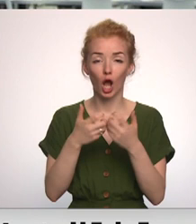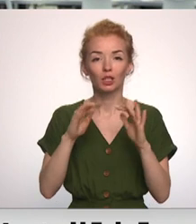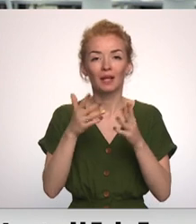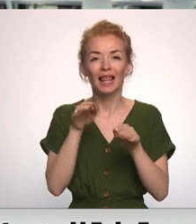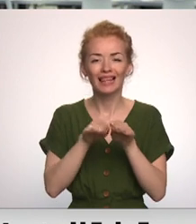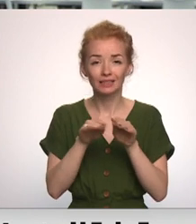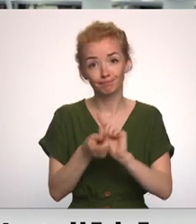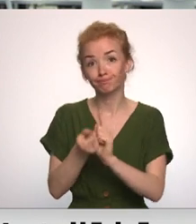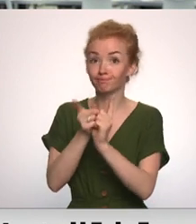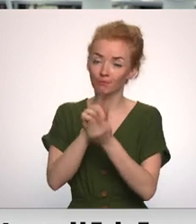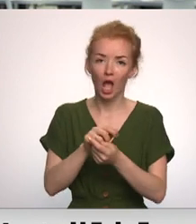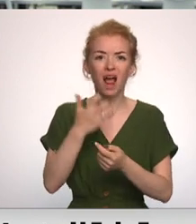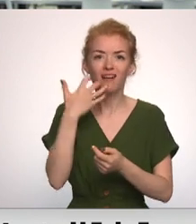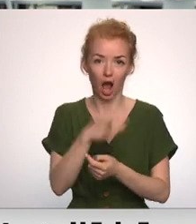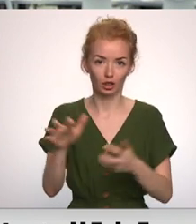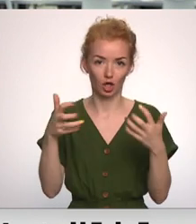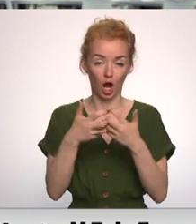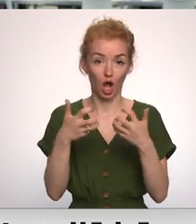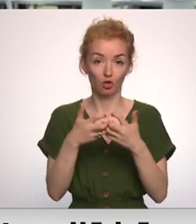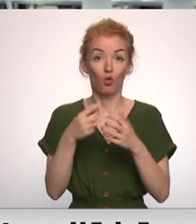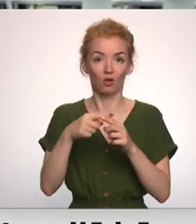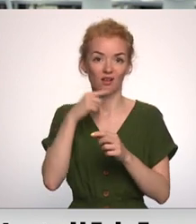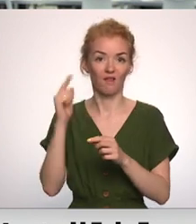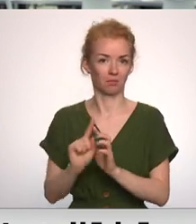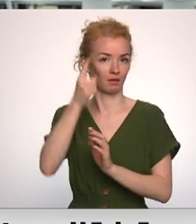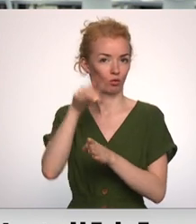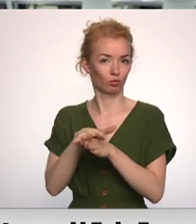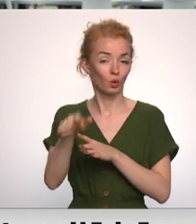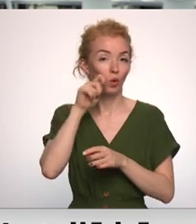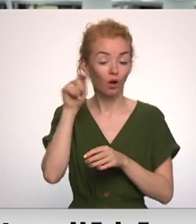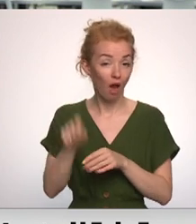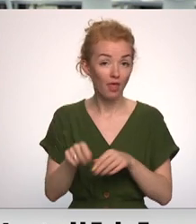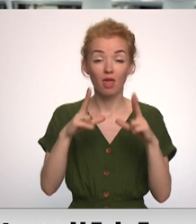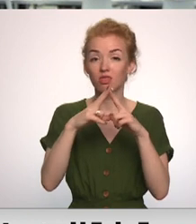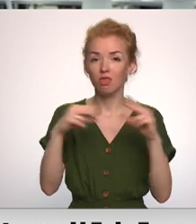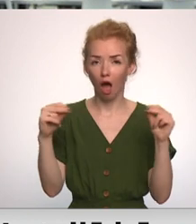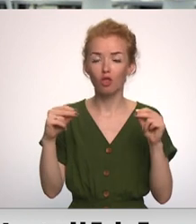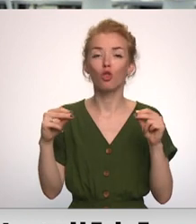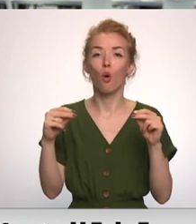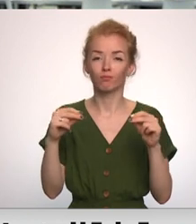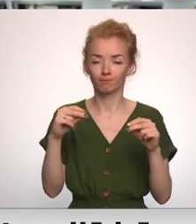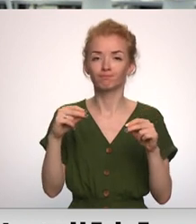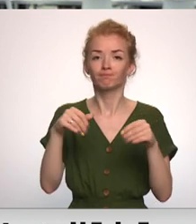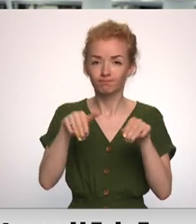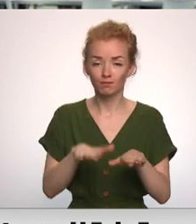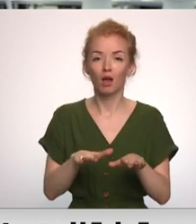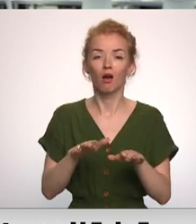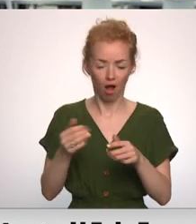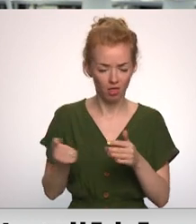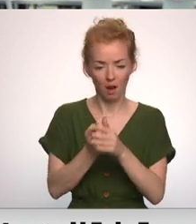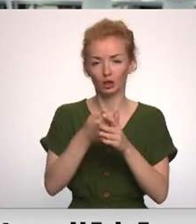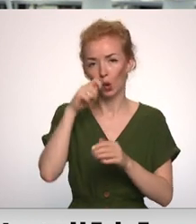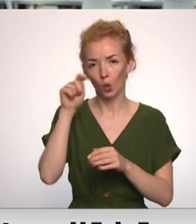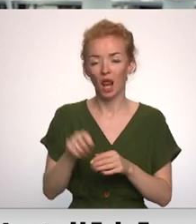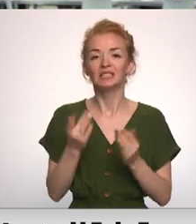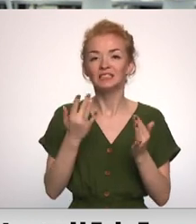karsts karš, ko Krievija ir sākusi pret Ukrainu un NATO te atkārtoti uzsvēri, ka atbalstīs Ukrainu šai karā tik ilgi,